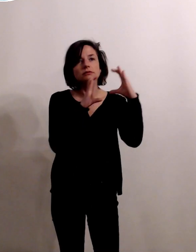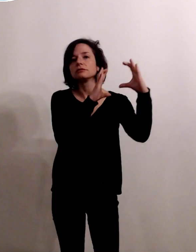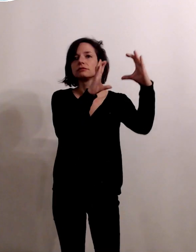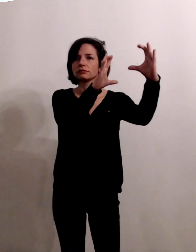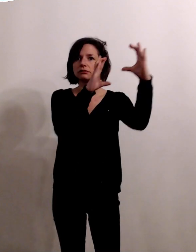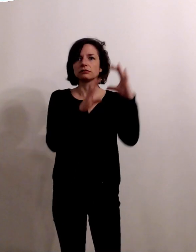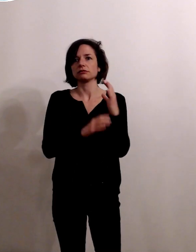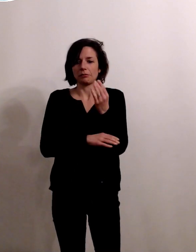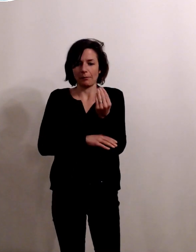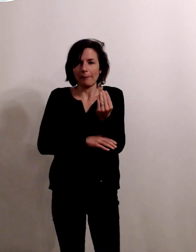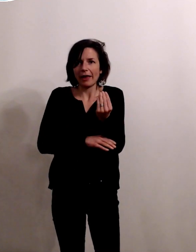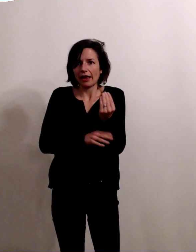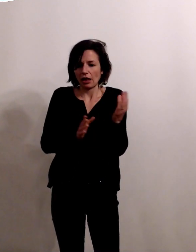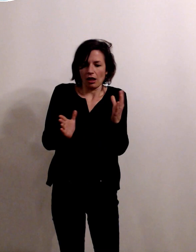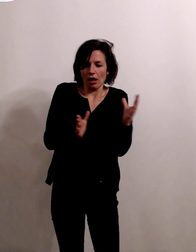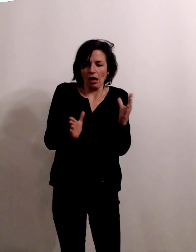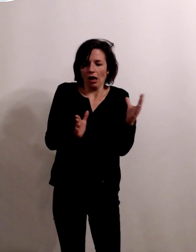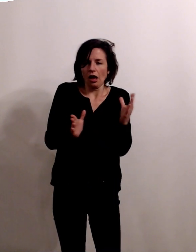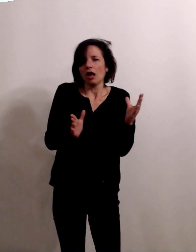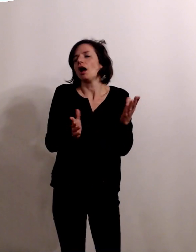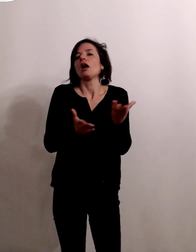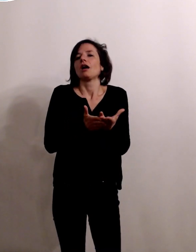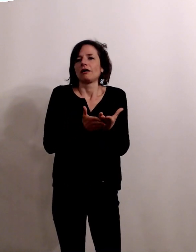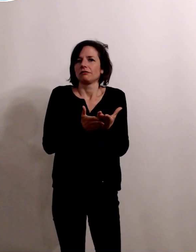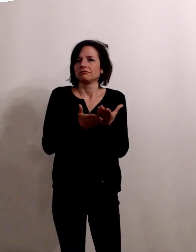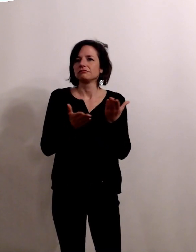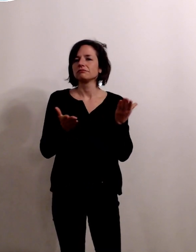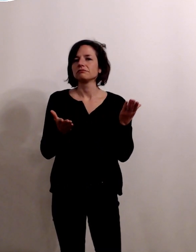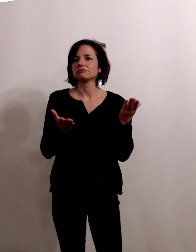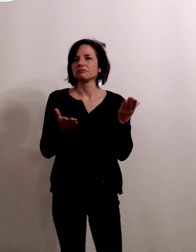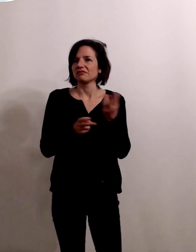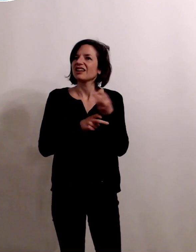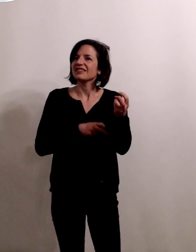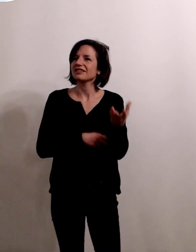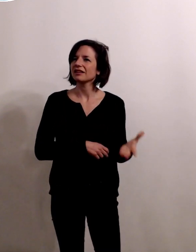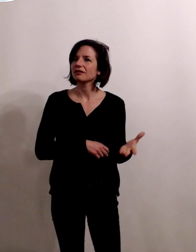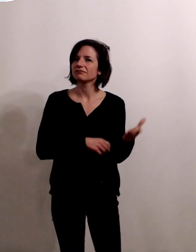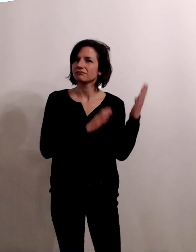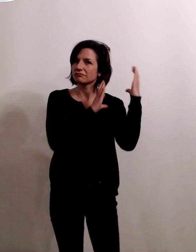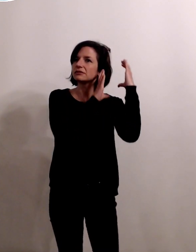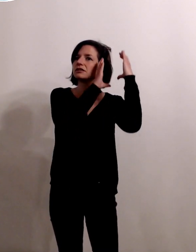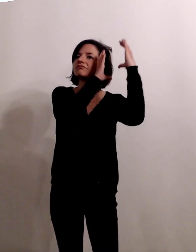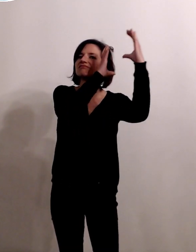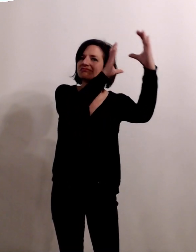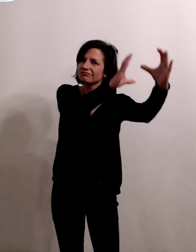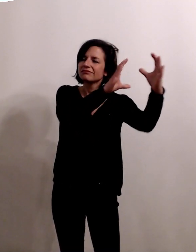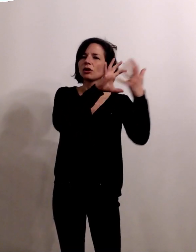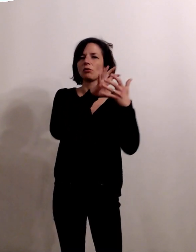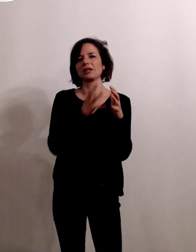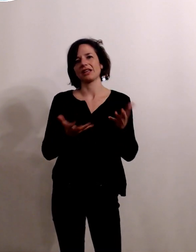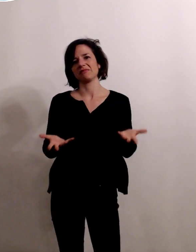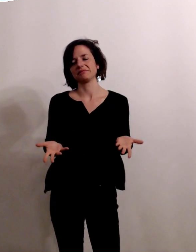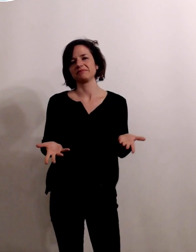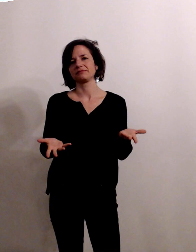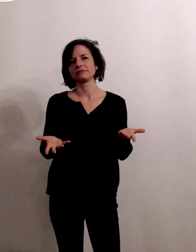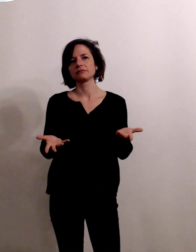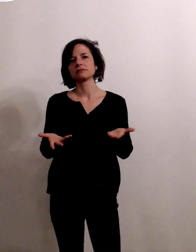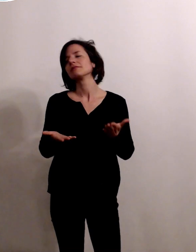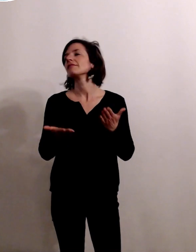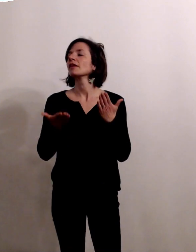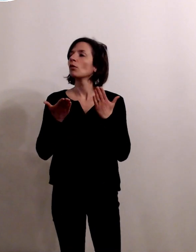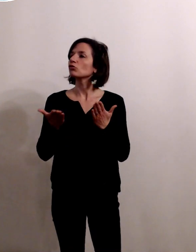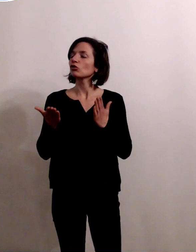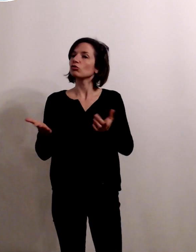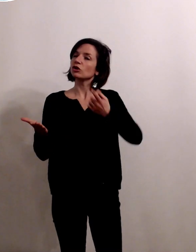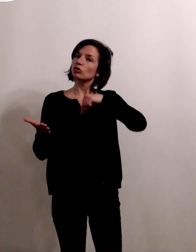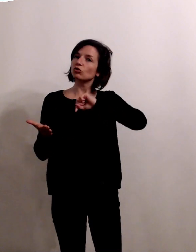peu traumatique pour le futur enfant c'est compliqué donc aujourd'hui on essaie de faire en sorte que l